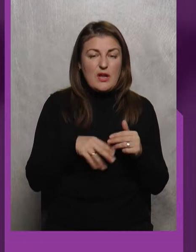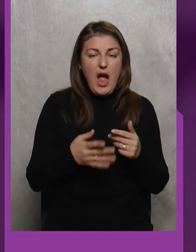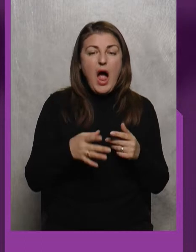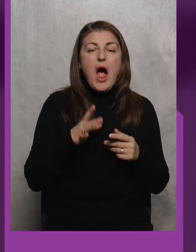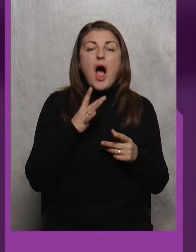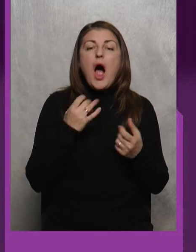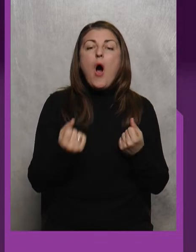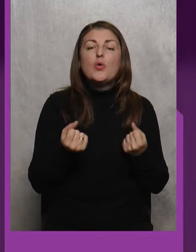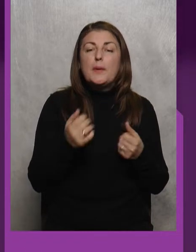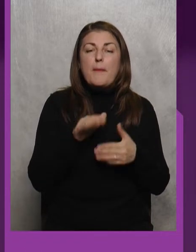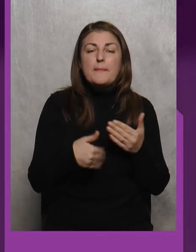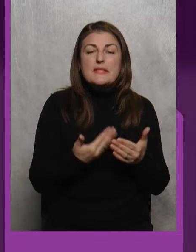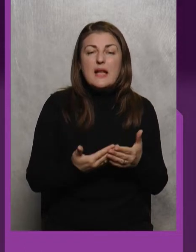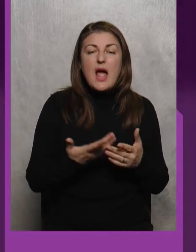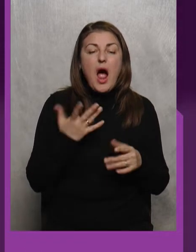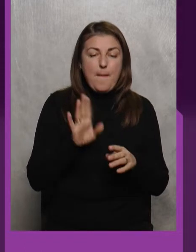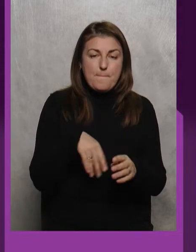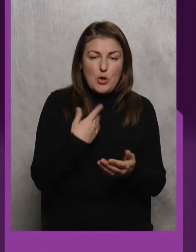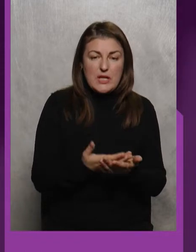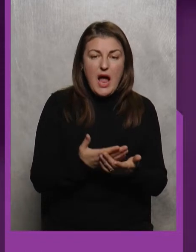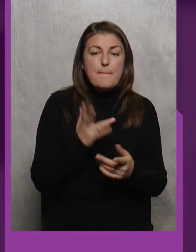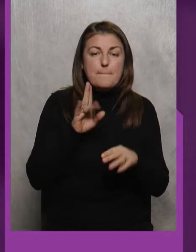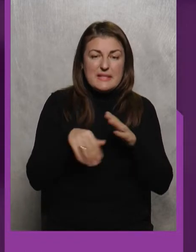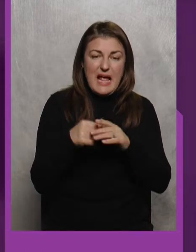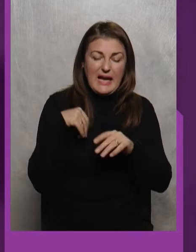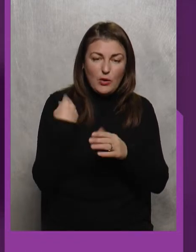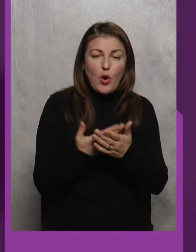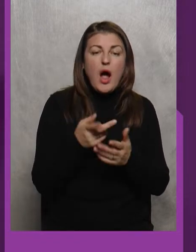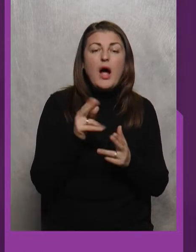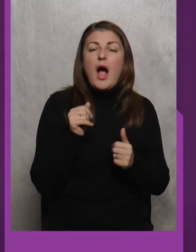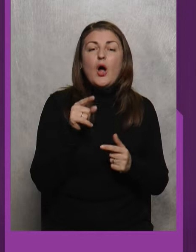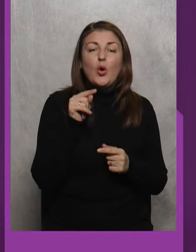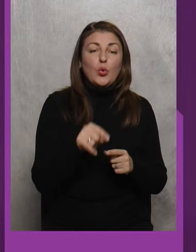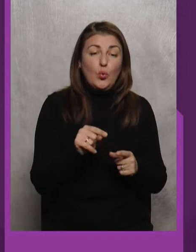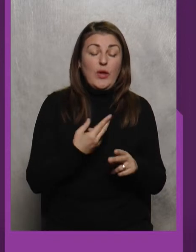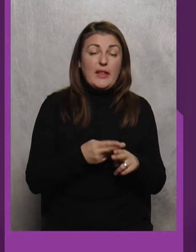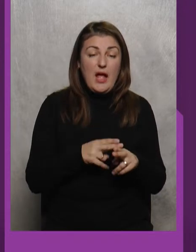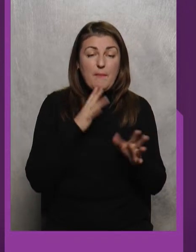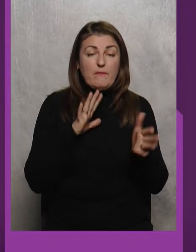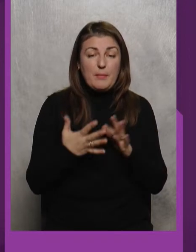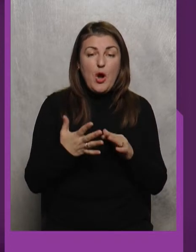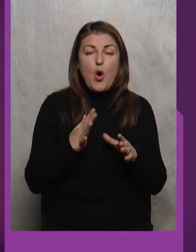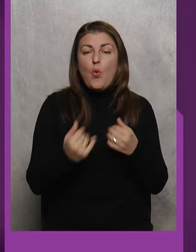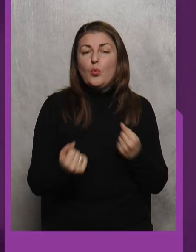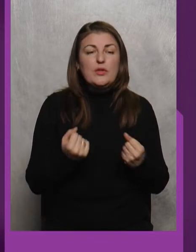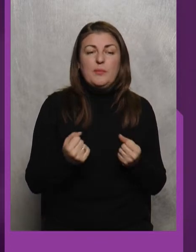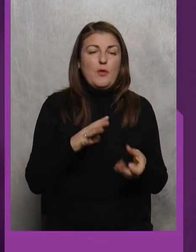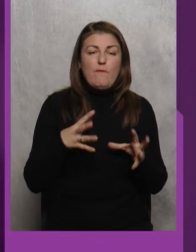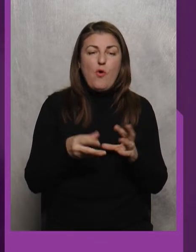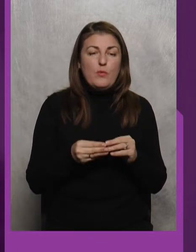утримати Після Бруска Чи як Китка Тут На даному Випадку Утримати Не